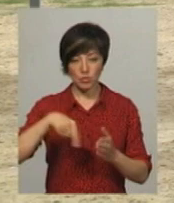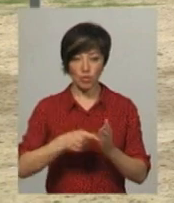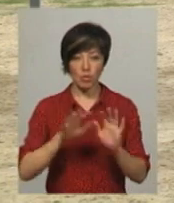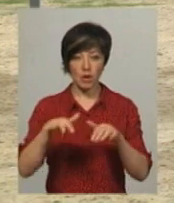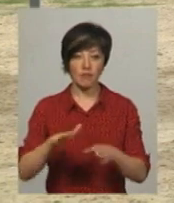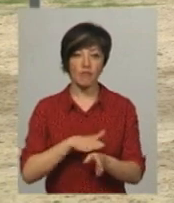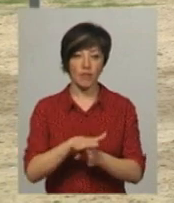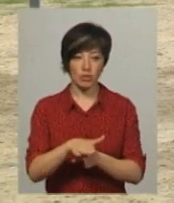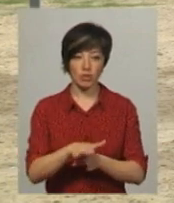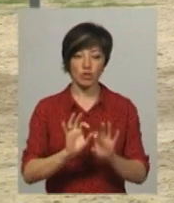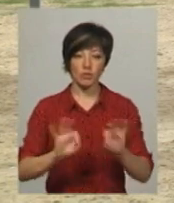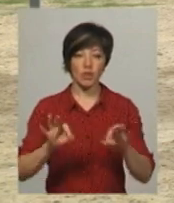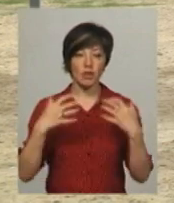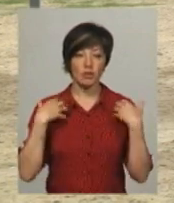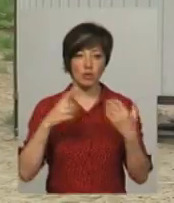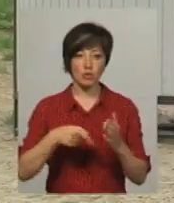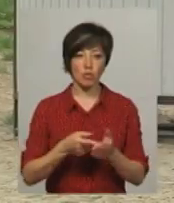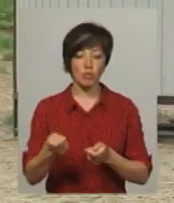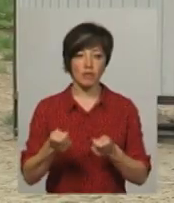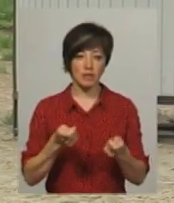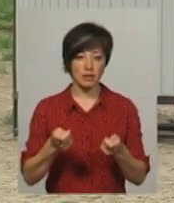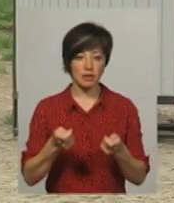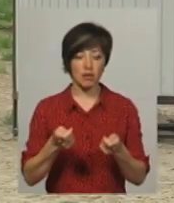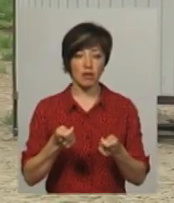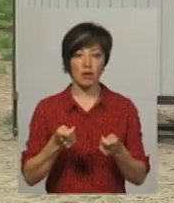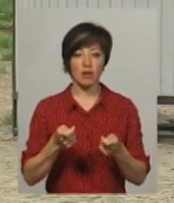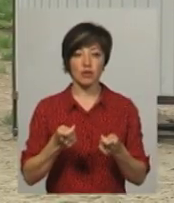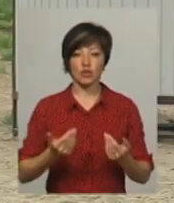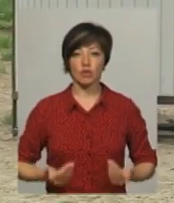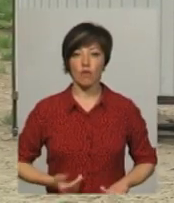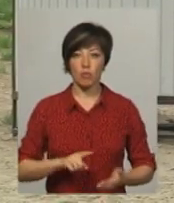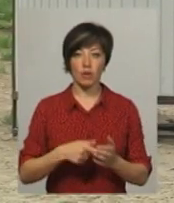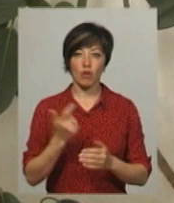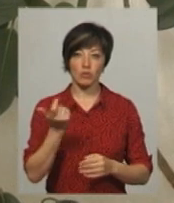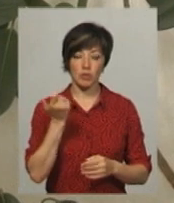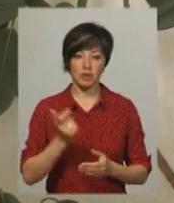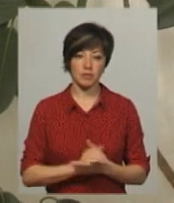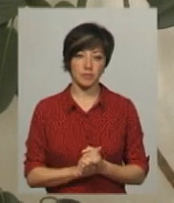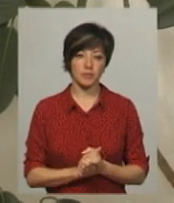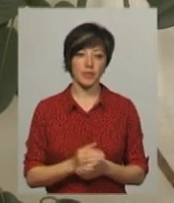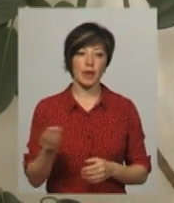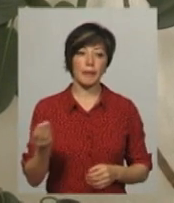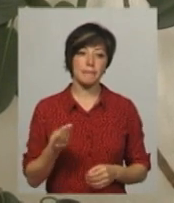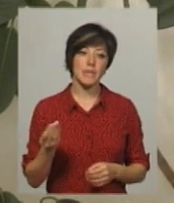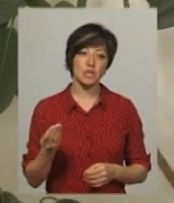пляжа виконані, розповідає начальник міського управління житокомунального господарства Василь Новочок. Пісок